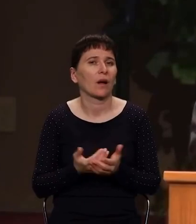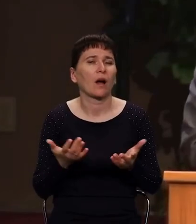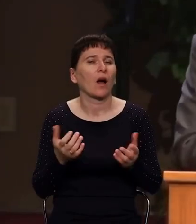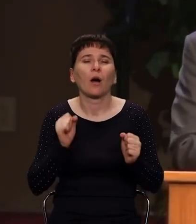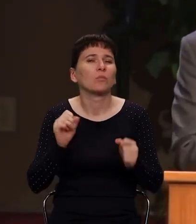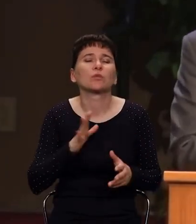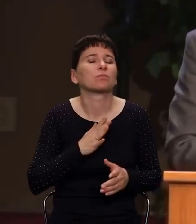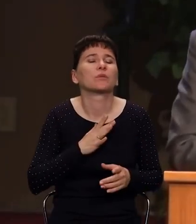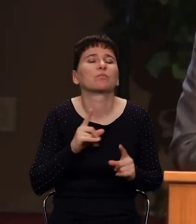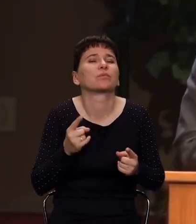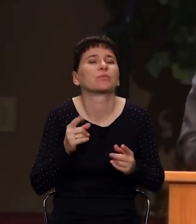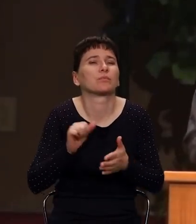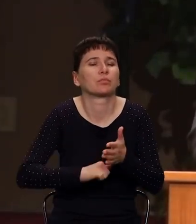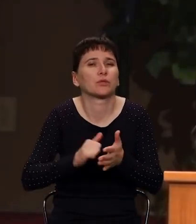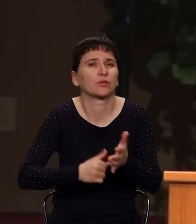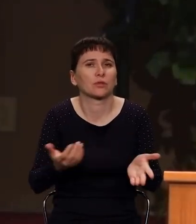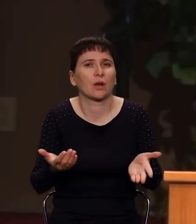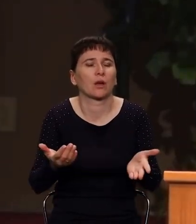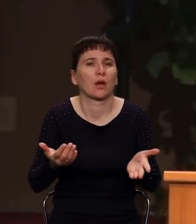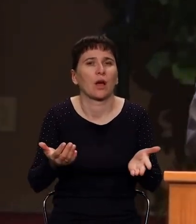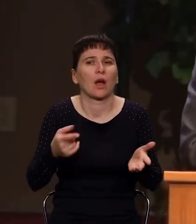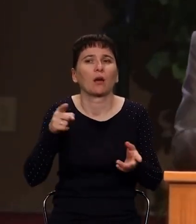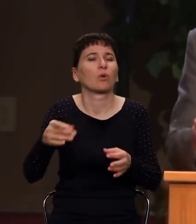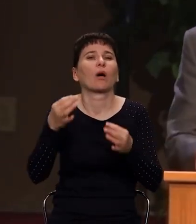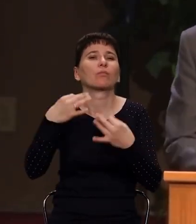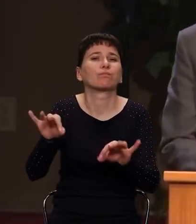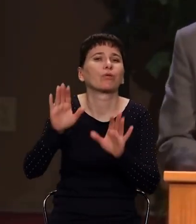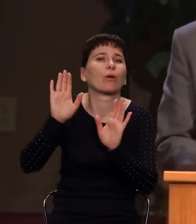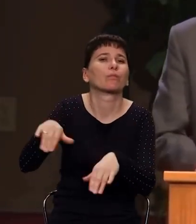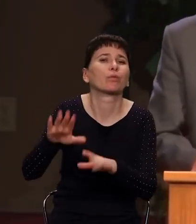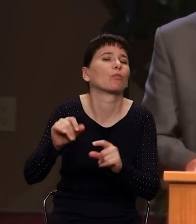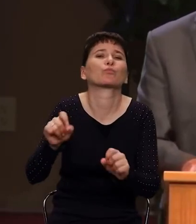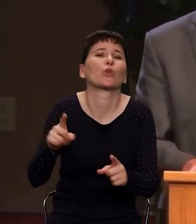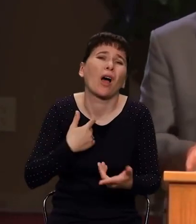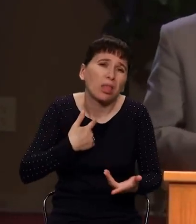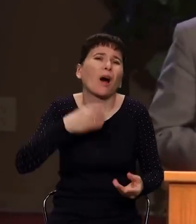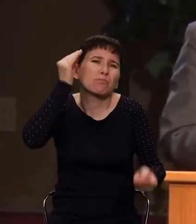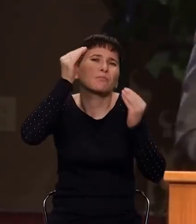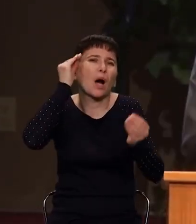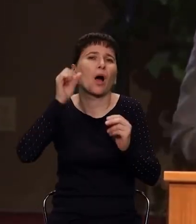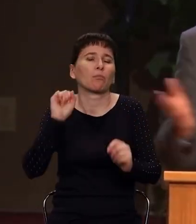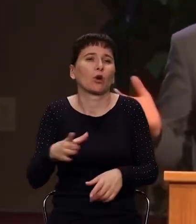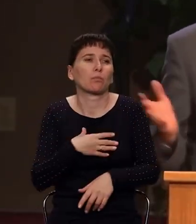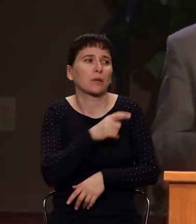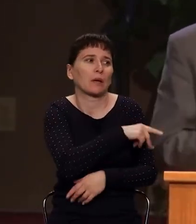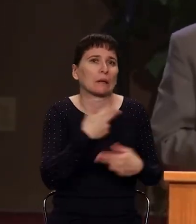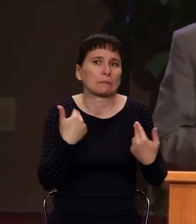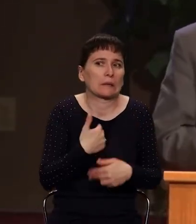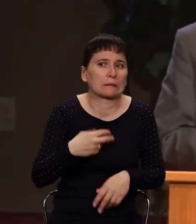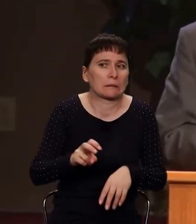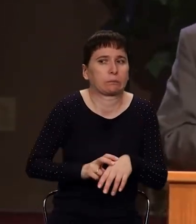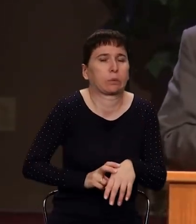были следующие. Почему попустительство происходило там? Возможно, это был обыкновенный страх перед людьми,